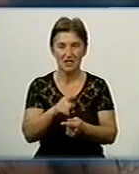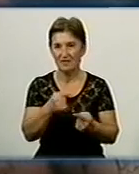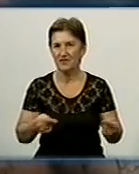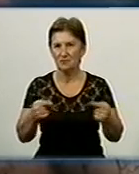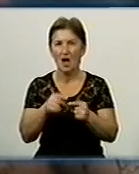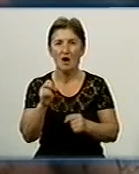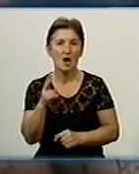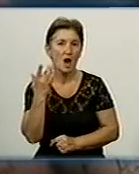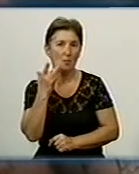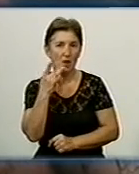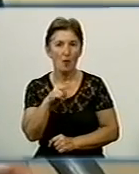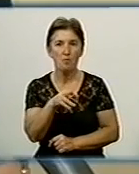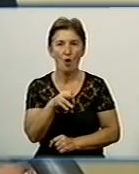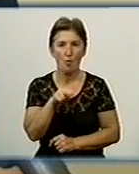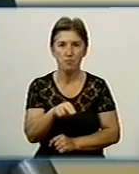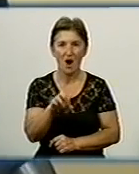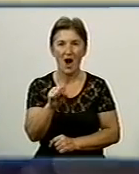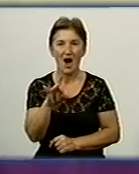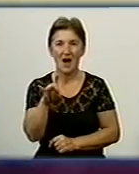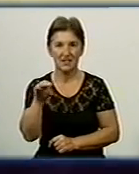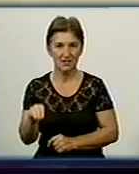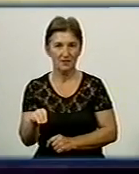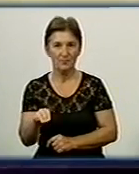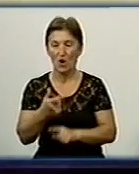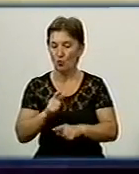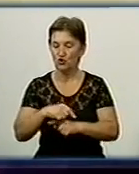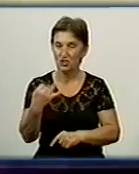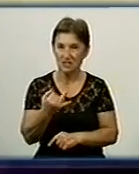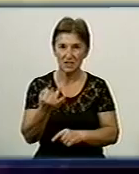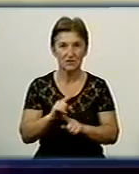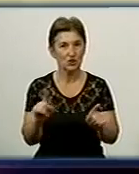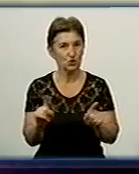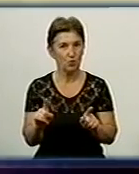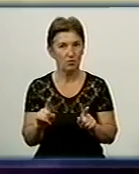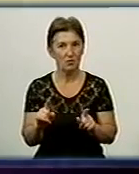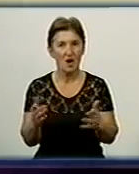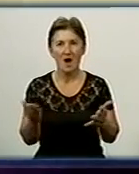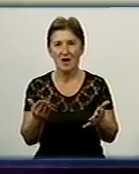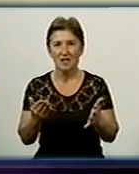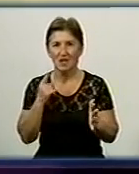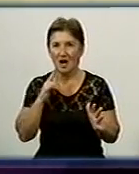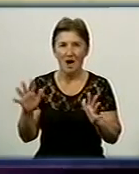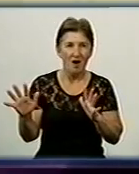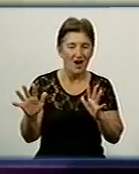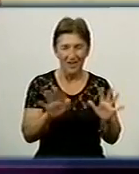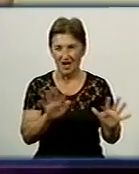як американський поп-арт. Це дуже цікаво, щоб колихнути